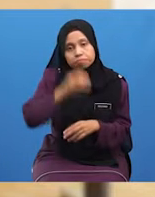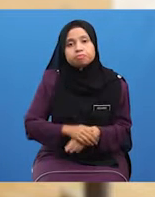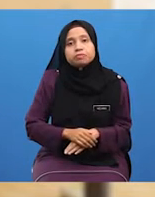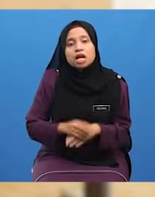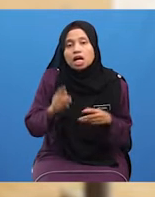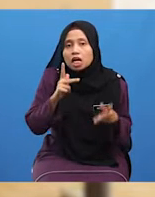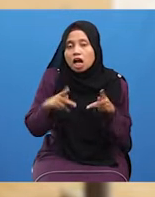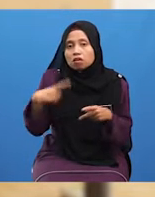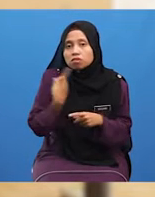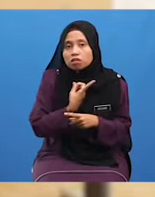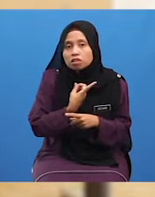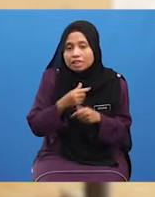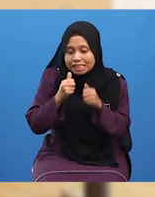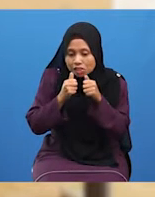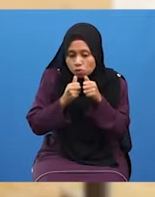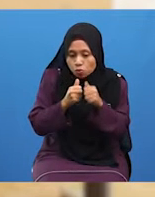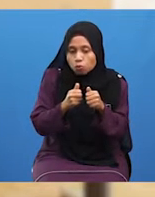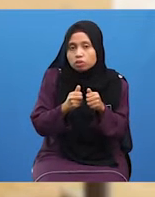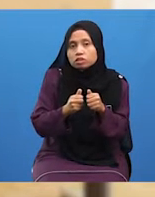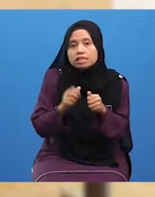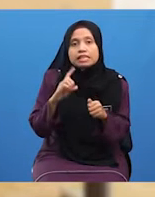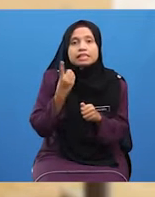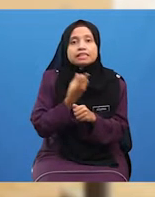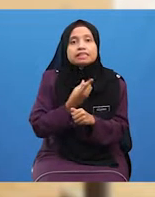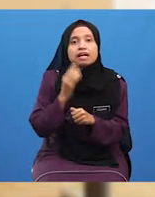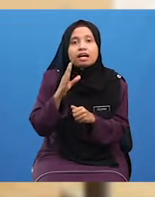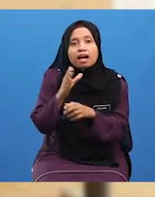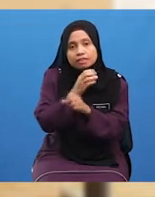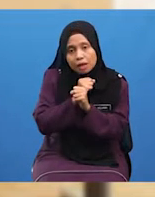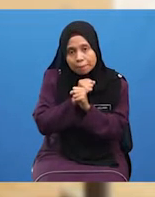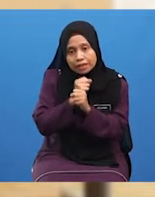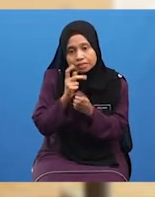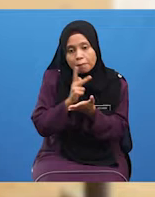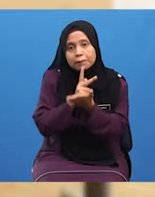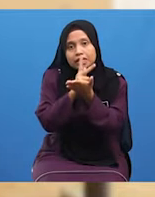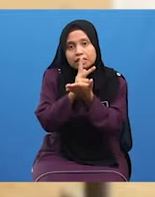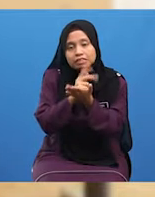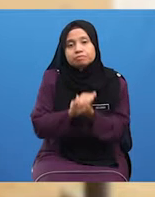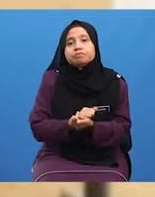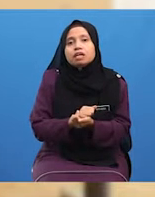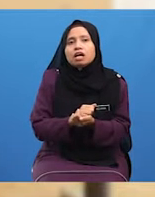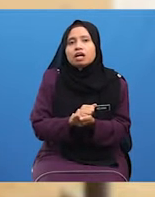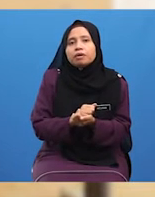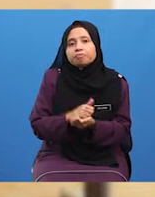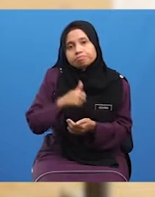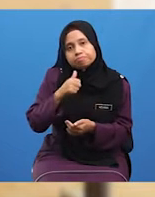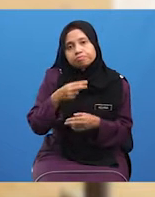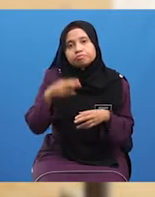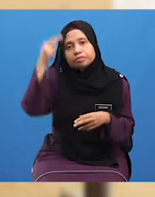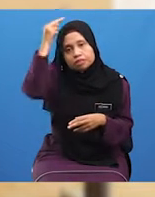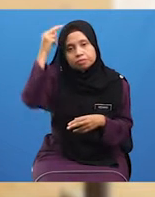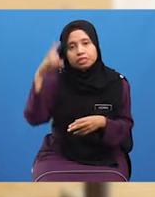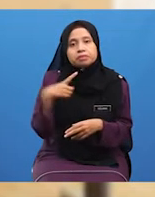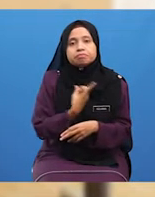Jika Kita Mengikutinya Kita Akan Mendapat Pahala Hebatkan Nabi Kita Murid